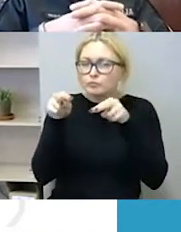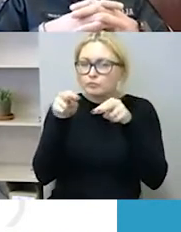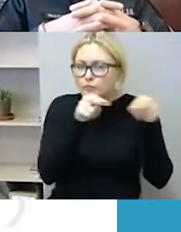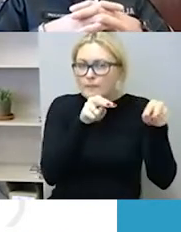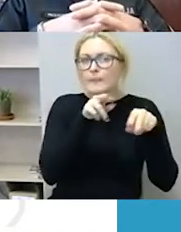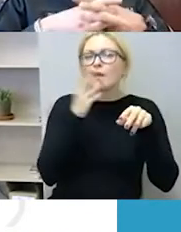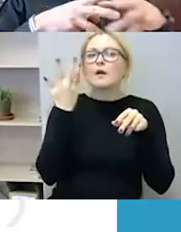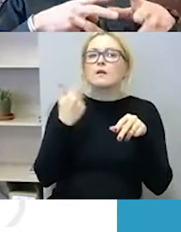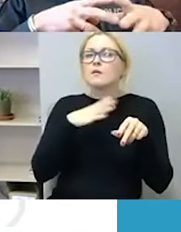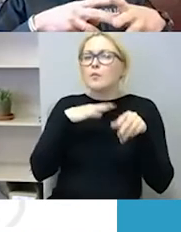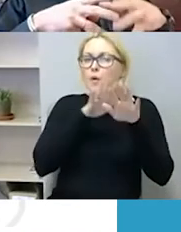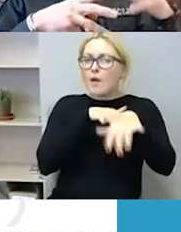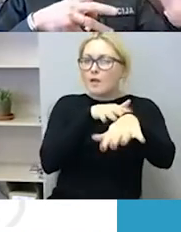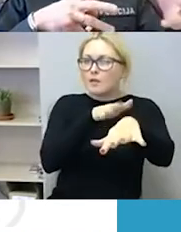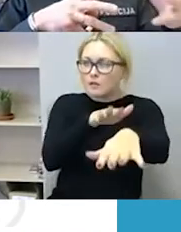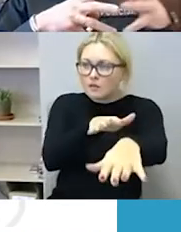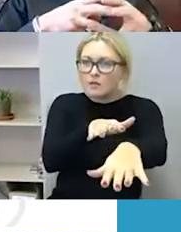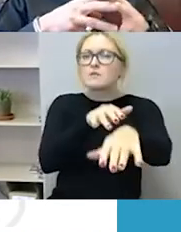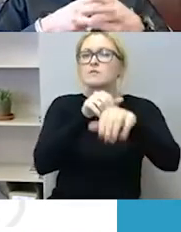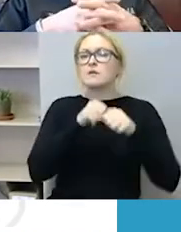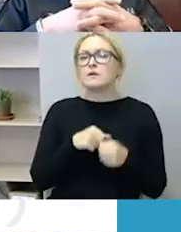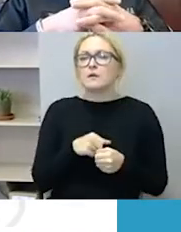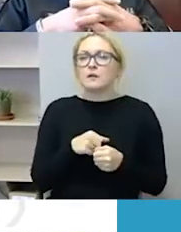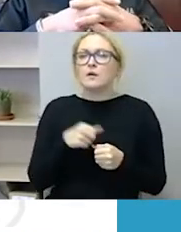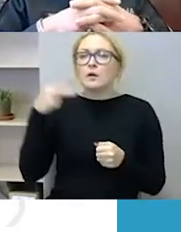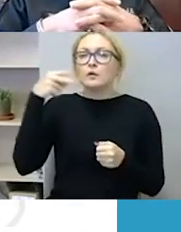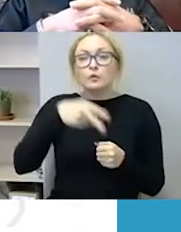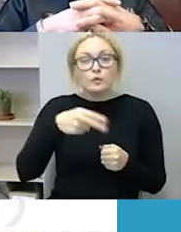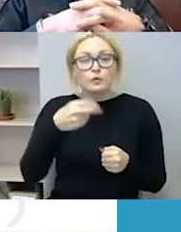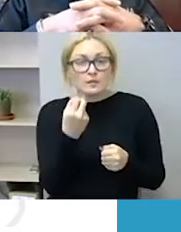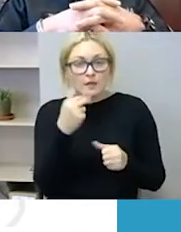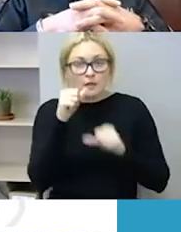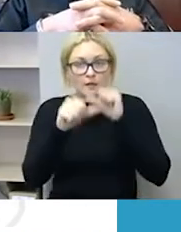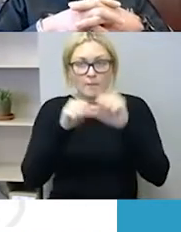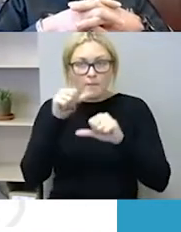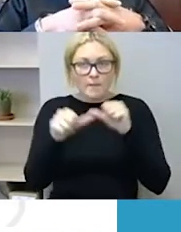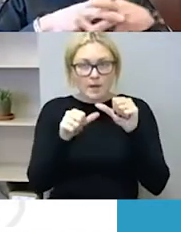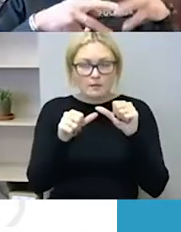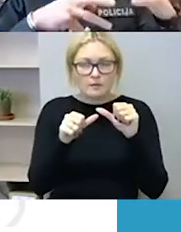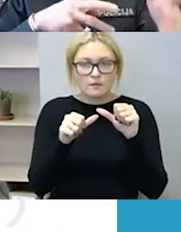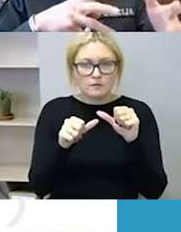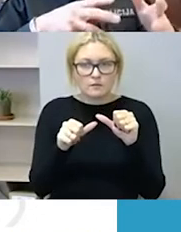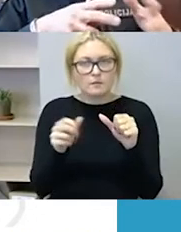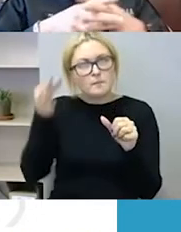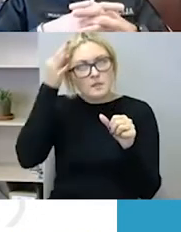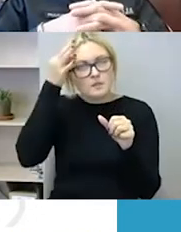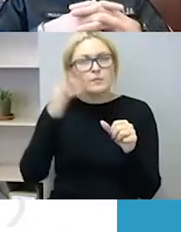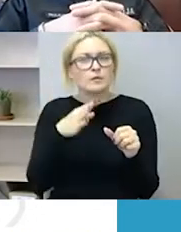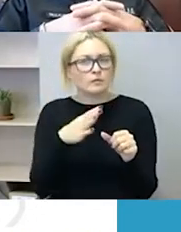metų. Vėlgi 2013 metai, na, vėl prisimenam tą